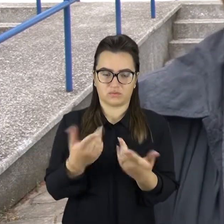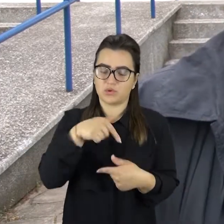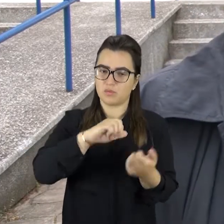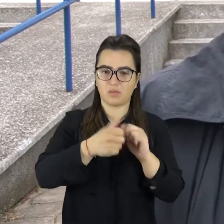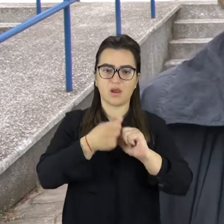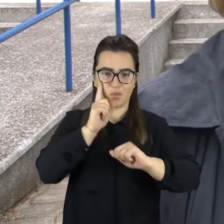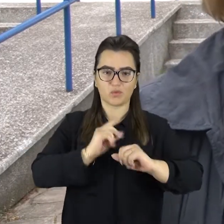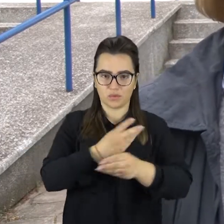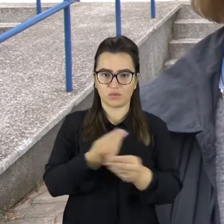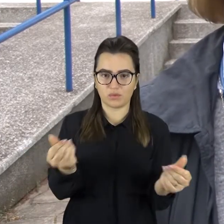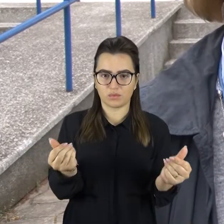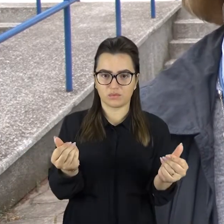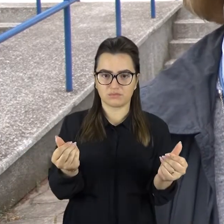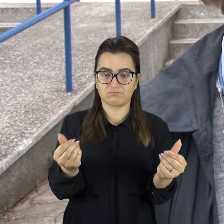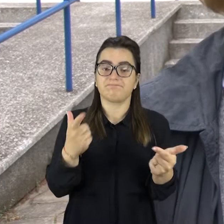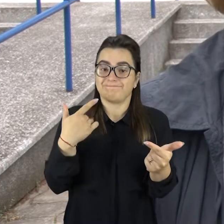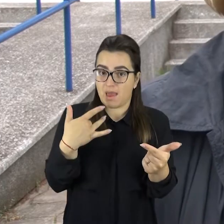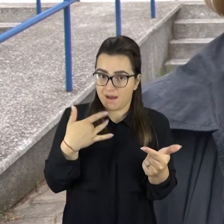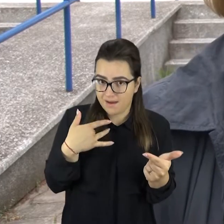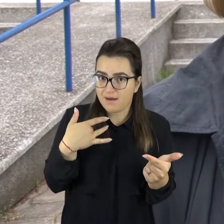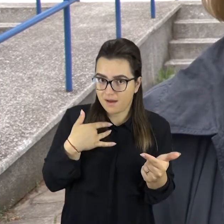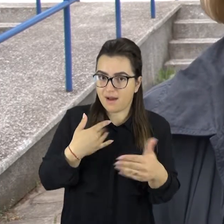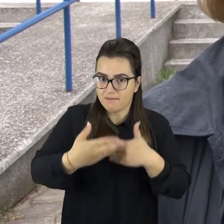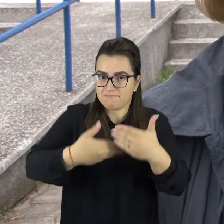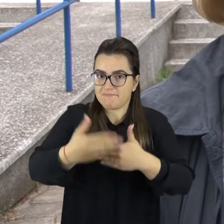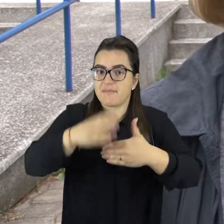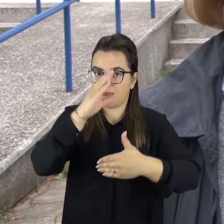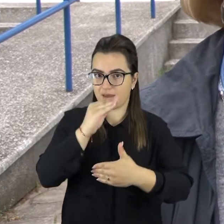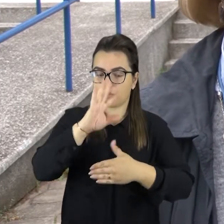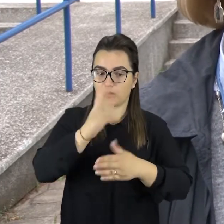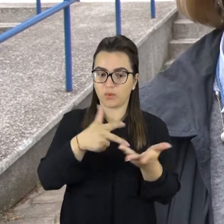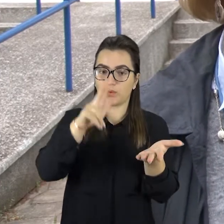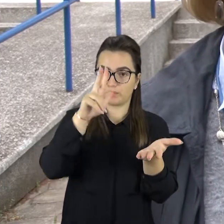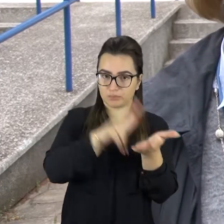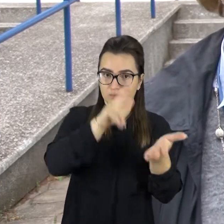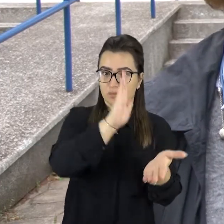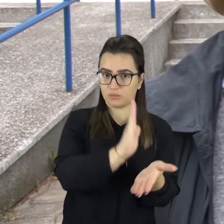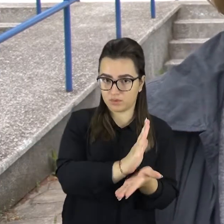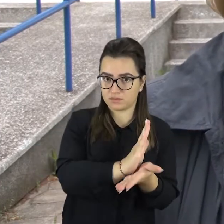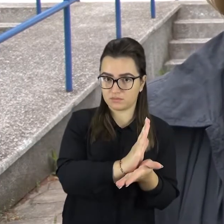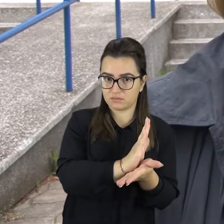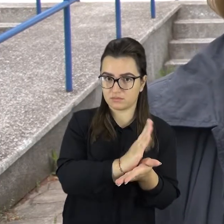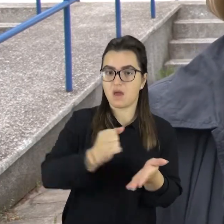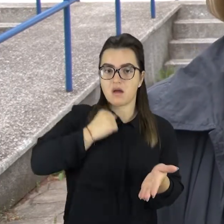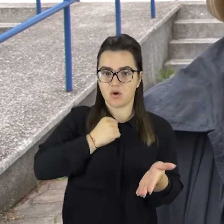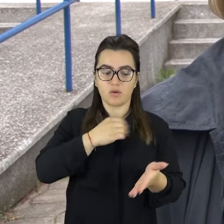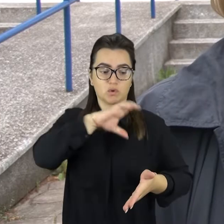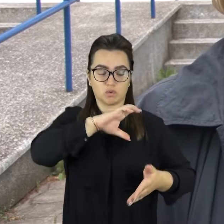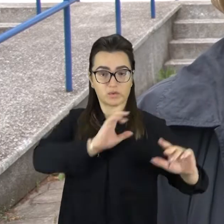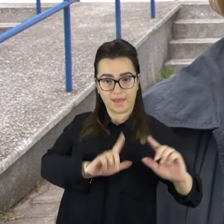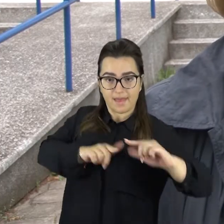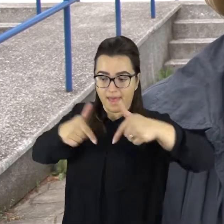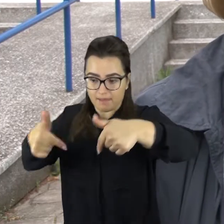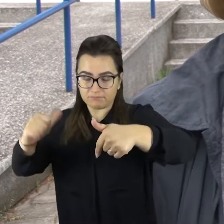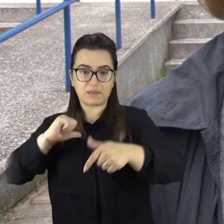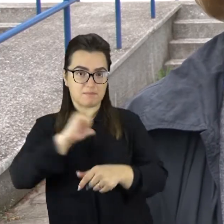problemą mes norėjome išsispręsti ir greičiausia, kad greitų laikų vis dėl to pavyks, nes jeigu tas nutarimas atsiras, tai tuomet kariuomenė